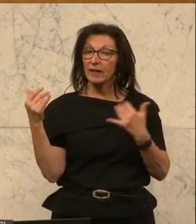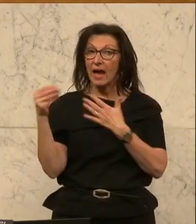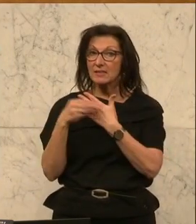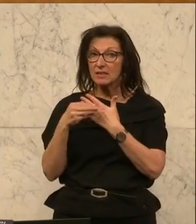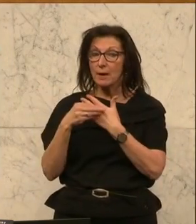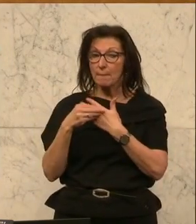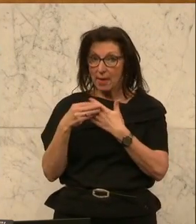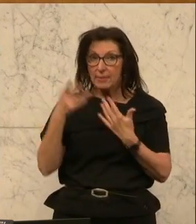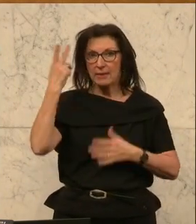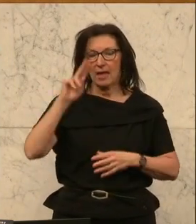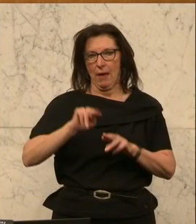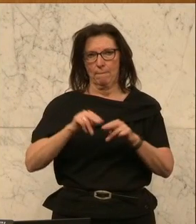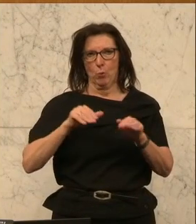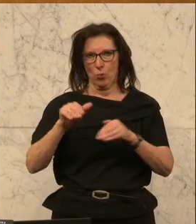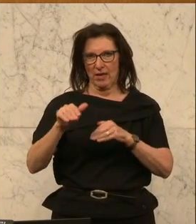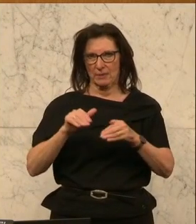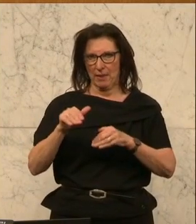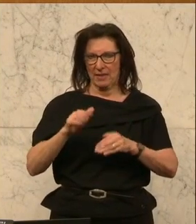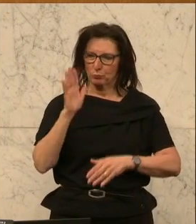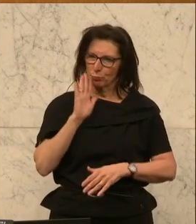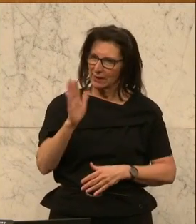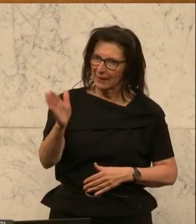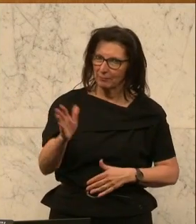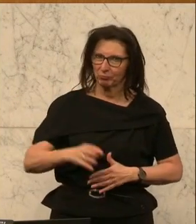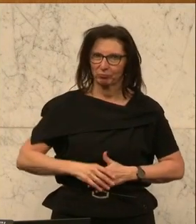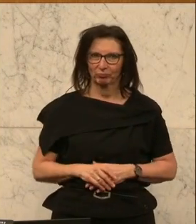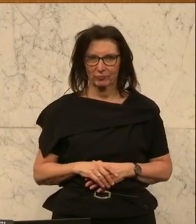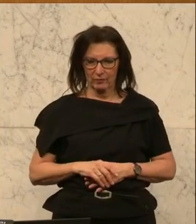So Sibylle Hamann von den Grünen. Schulen würden Flexibilität brauchen.